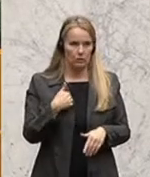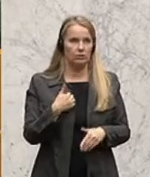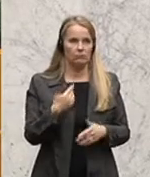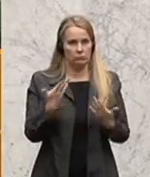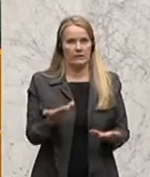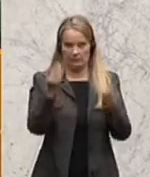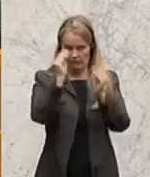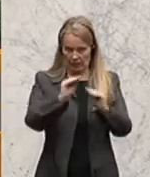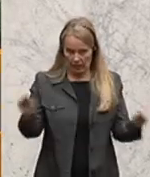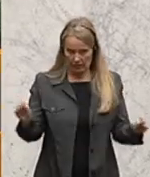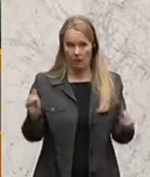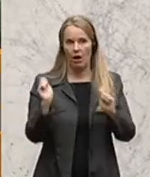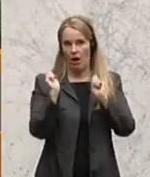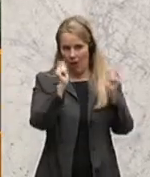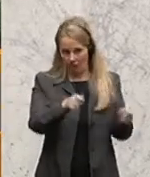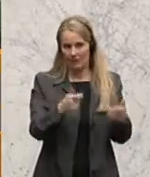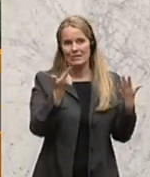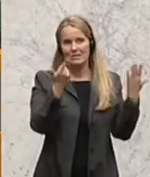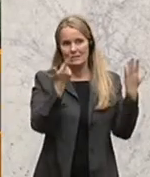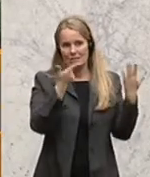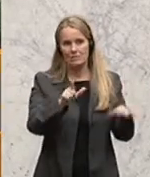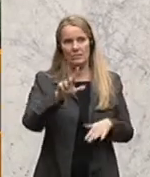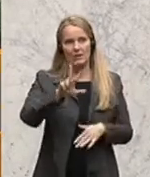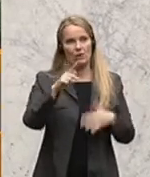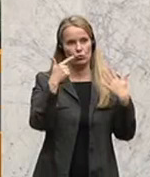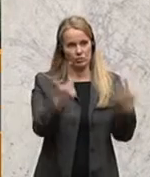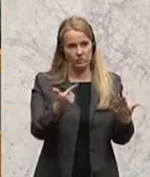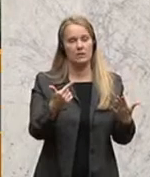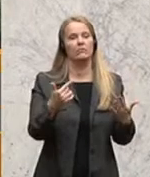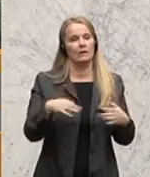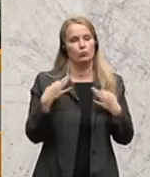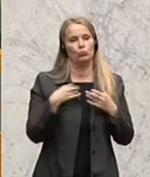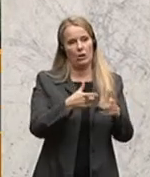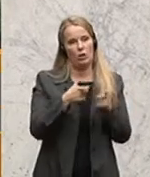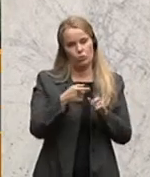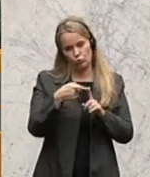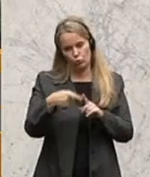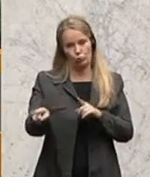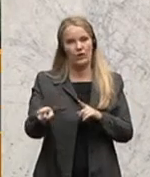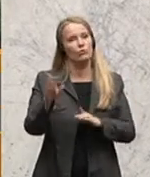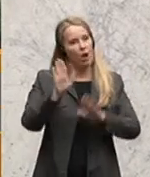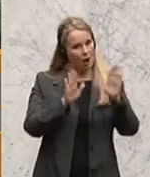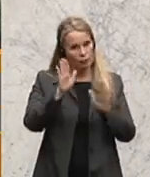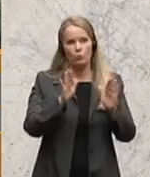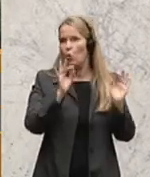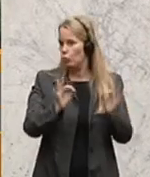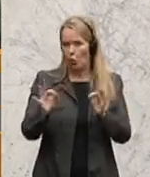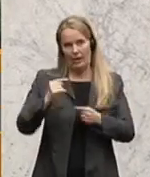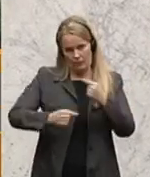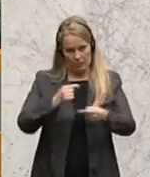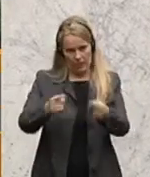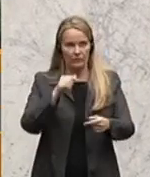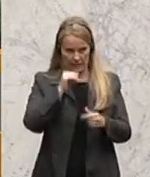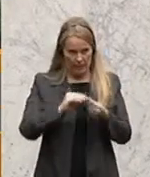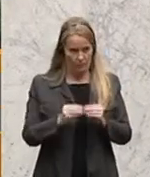das damit bekannt, dass ich den Antrag 773a dem Gesundheitsausschuss zuweise. Die Abstimmung ist korrekt verlaufen, alles kein Problem.